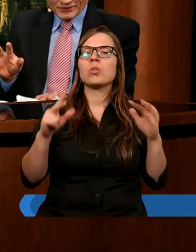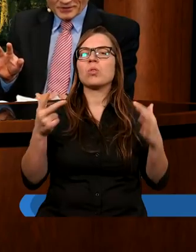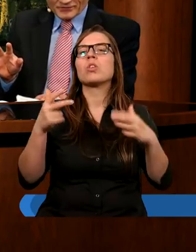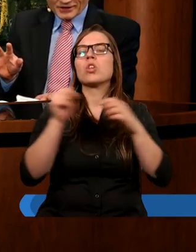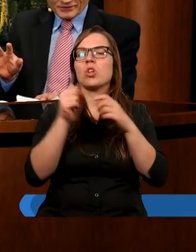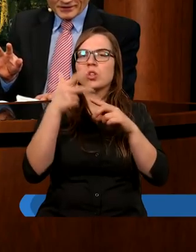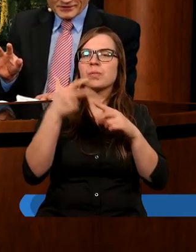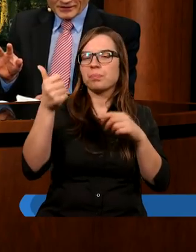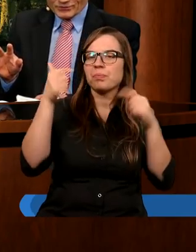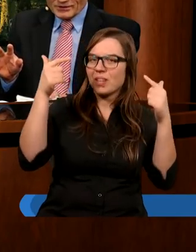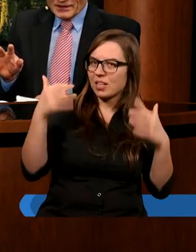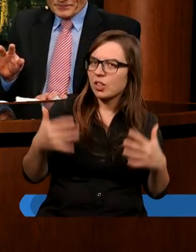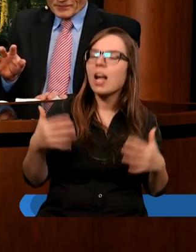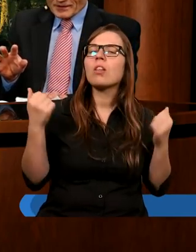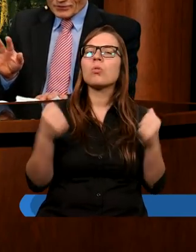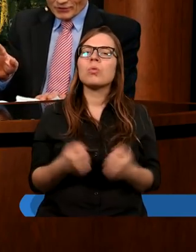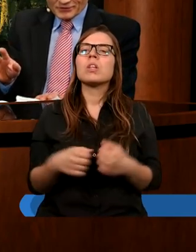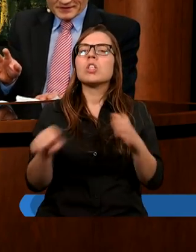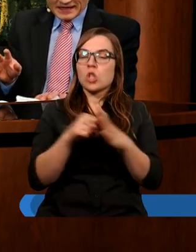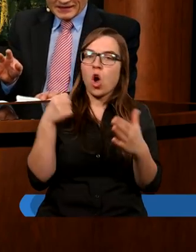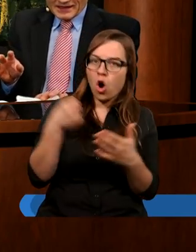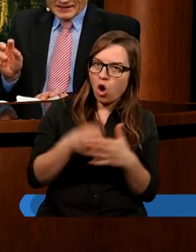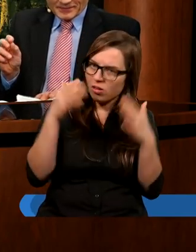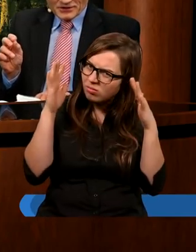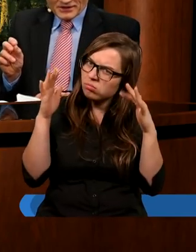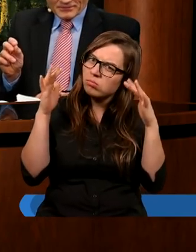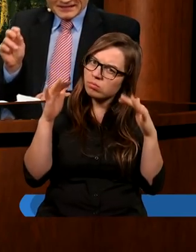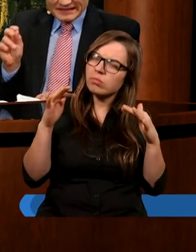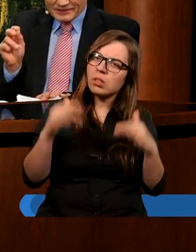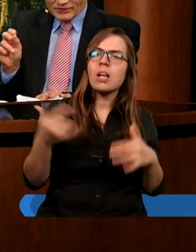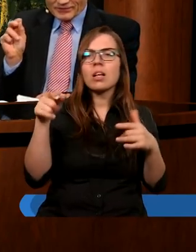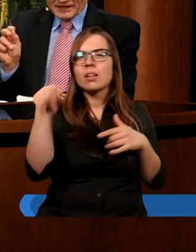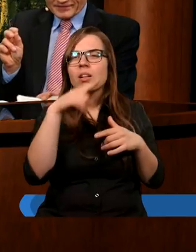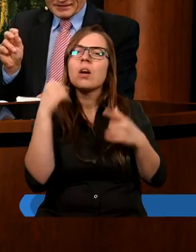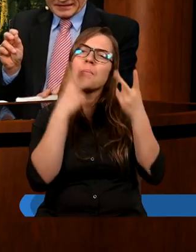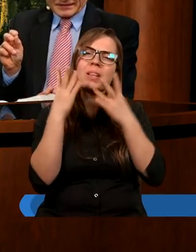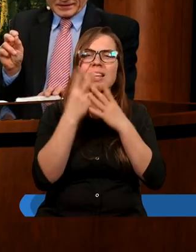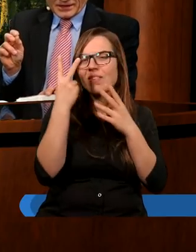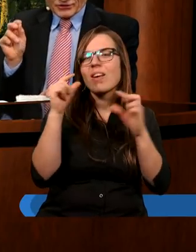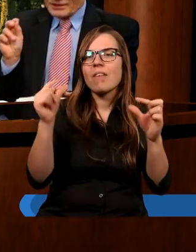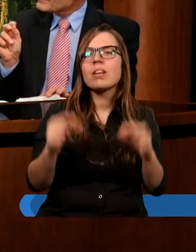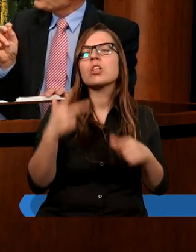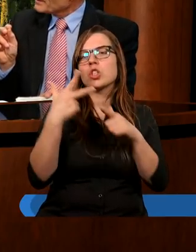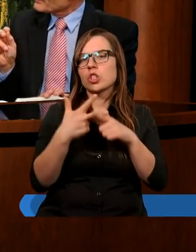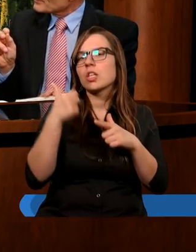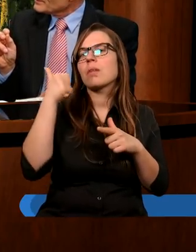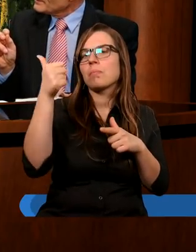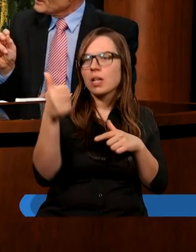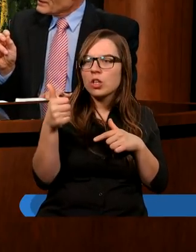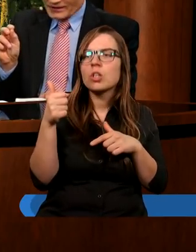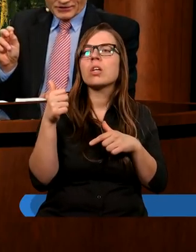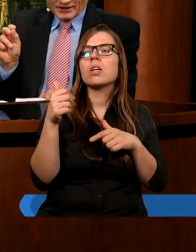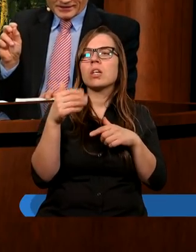trzydziestego pierwszego wersetu do końca. Ja przeczytam tylko dwa wersety. Trzydziesty pierwszy,